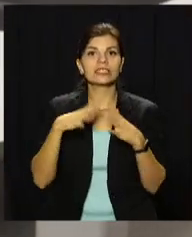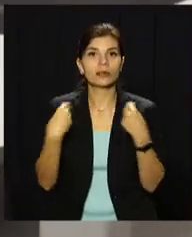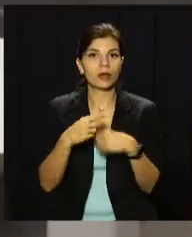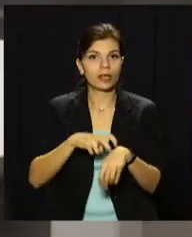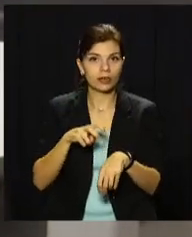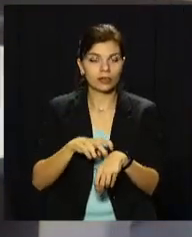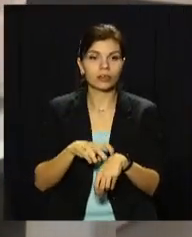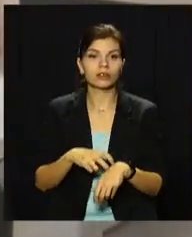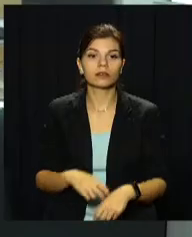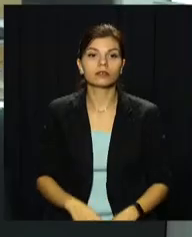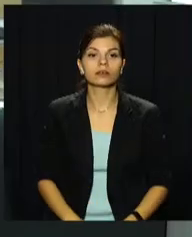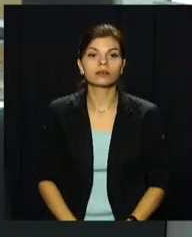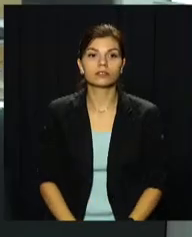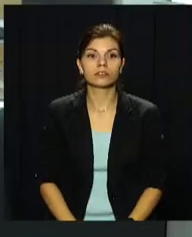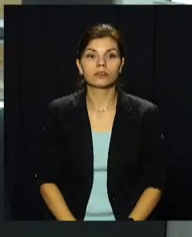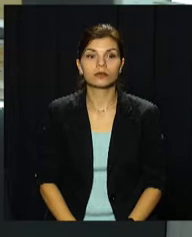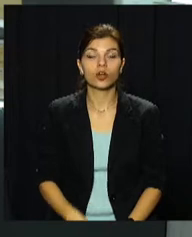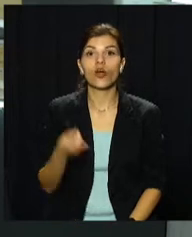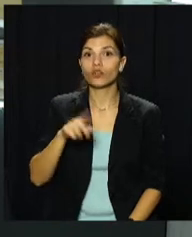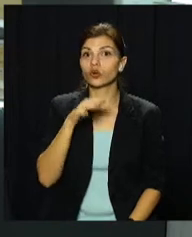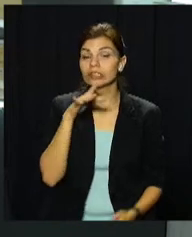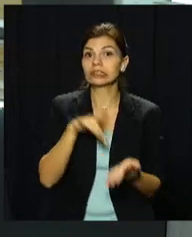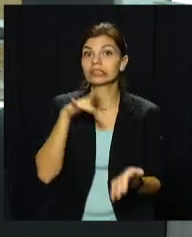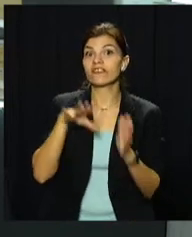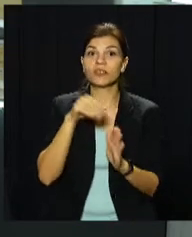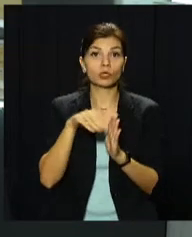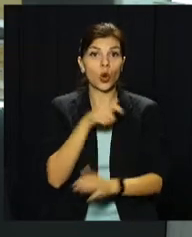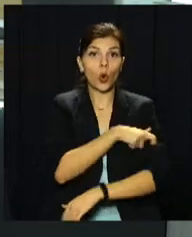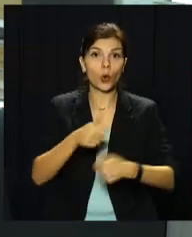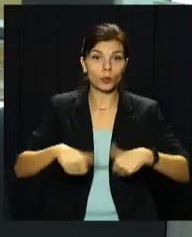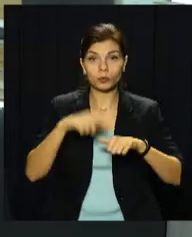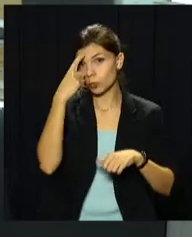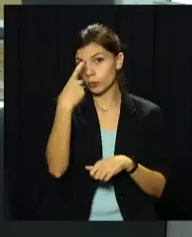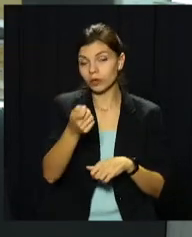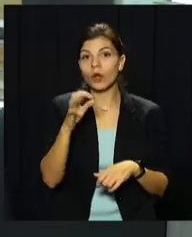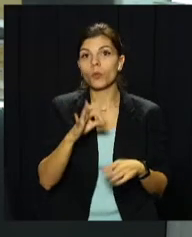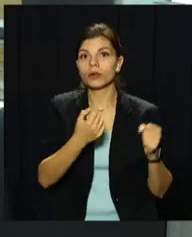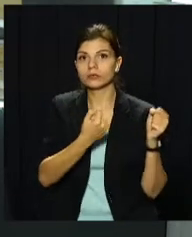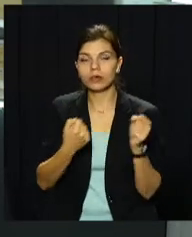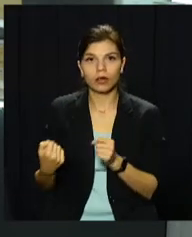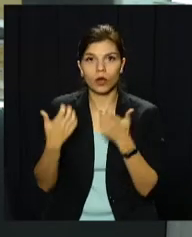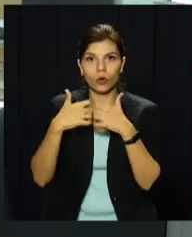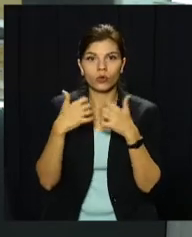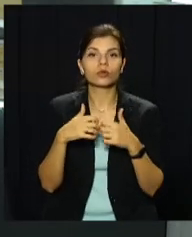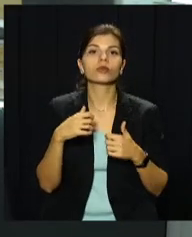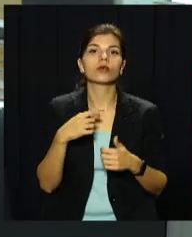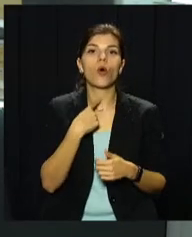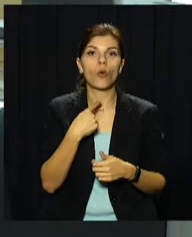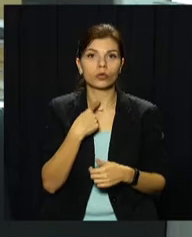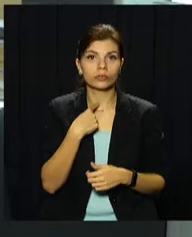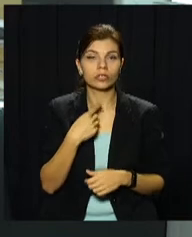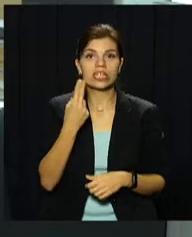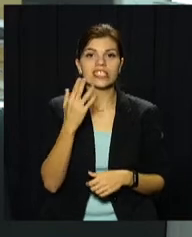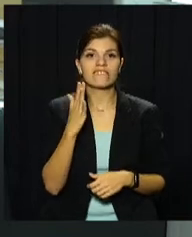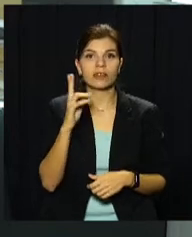лікаря. В той же час Центральна виборча комісія попередила про затяжний підрахунок голосів. В